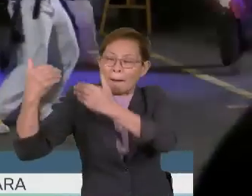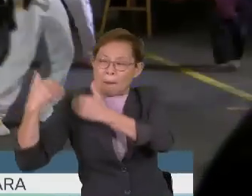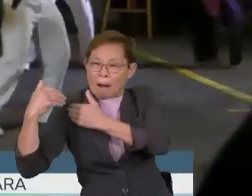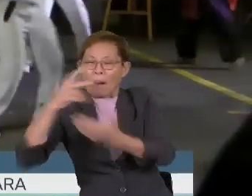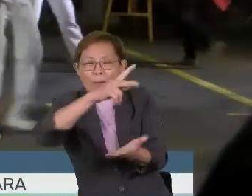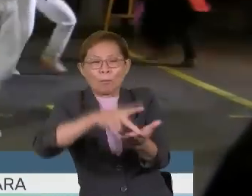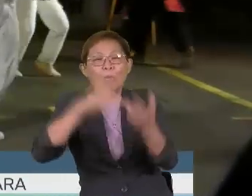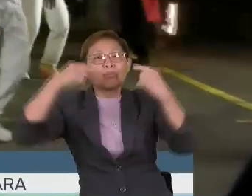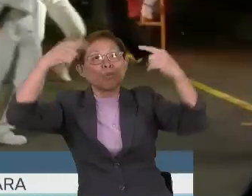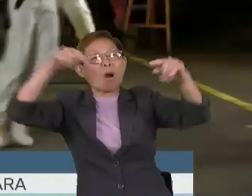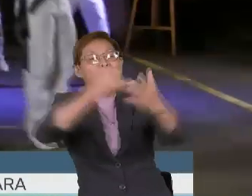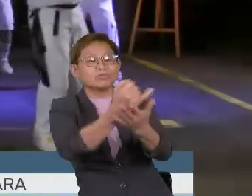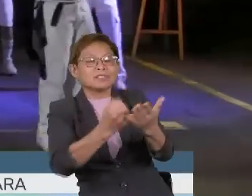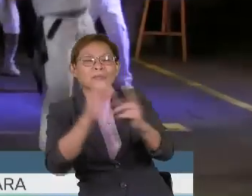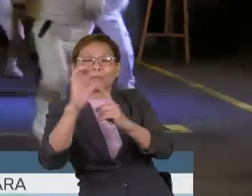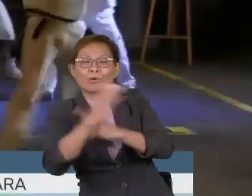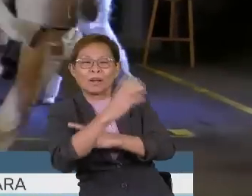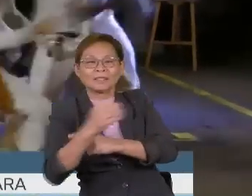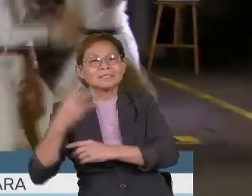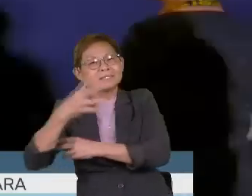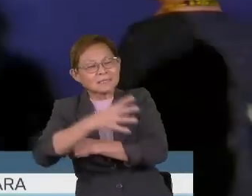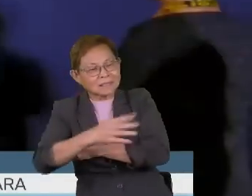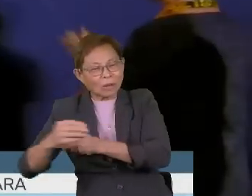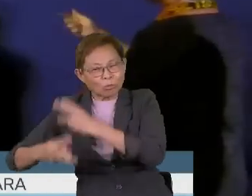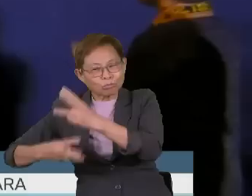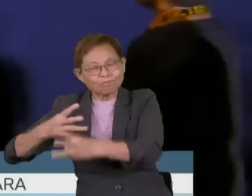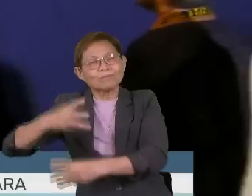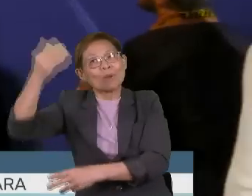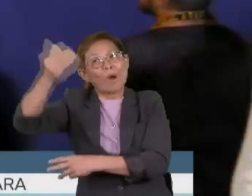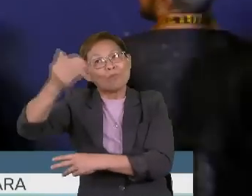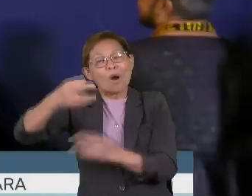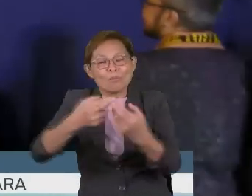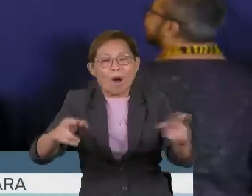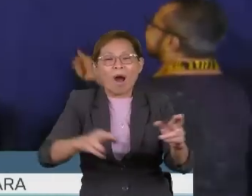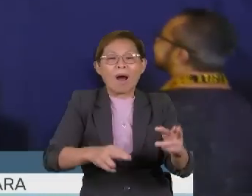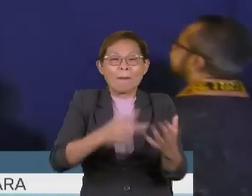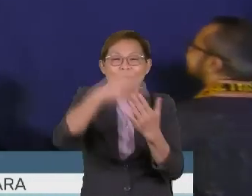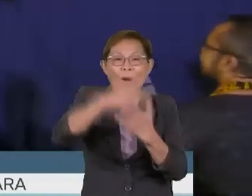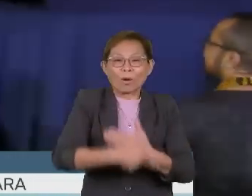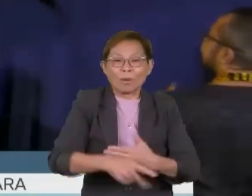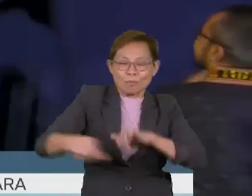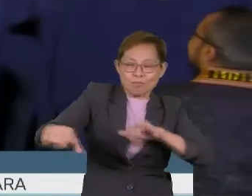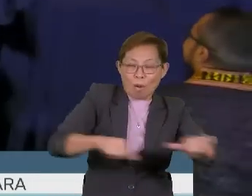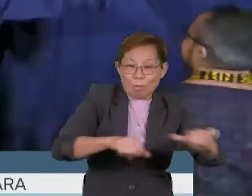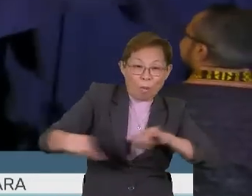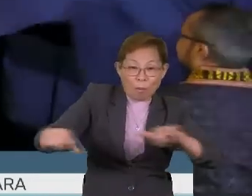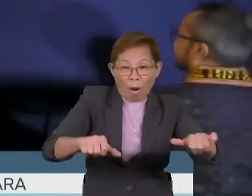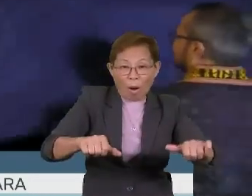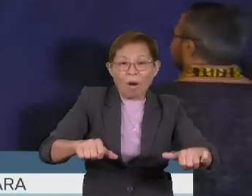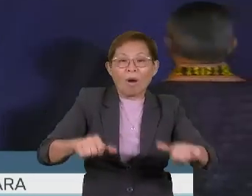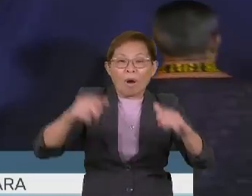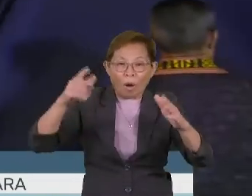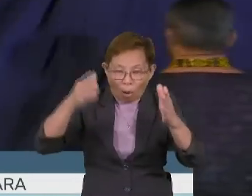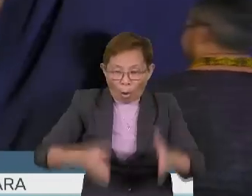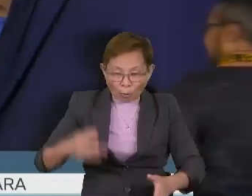pusat kecemerlangan seni, budaya dan warisan. Beliau berucap merasmikan program menyemarakkan seni budaya orang kita, budaya